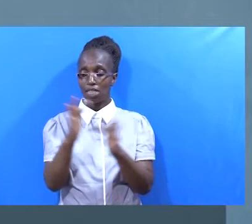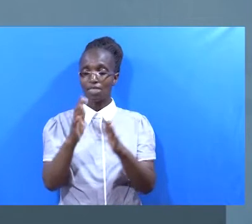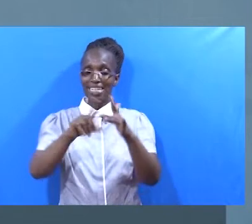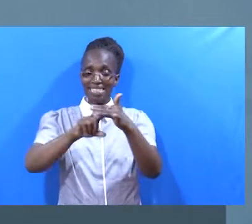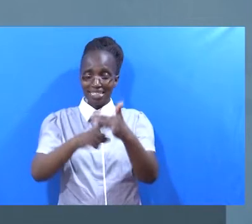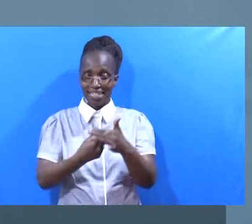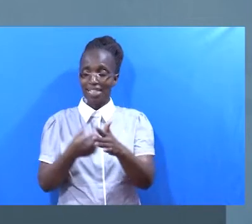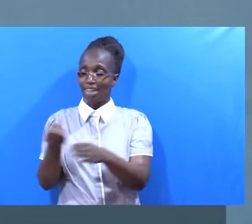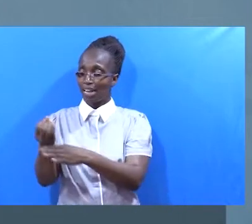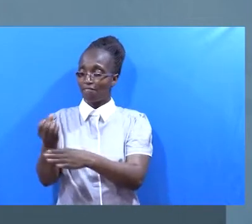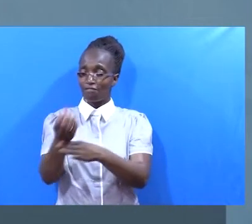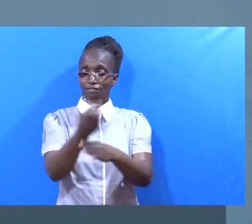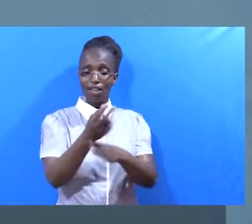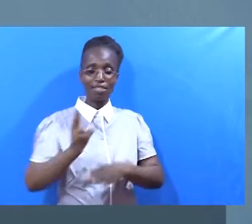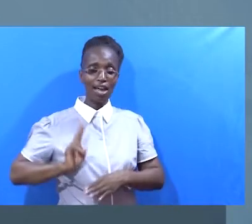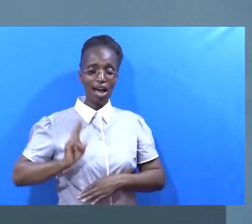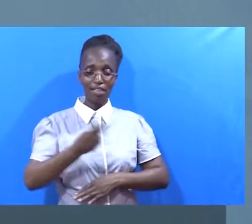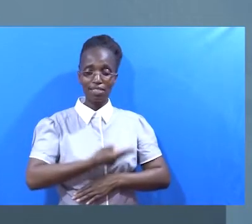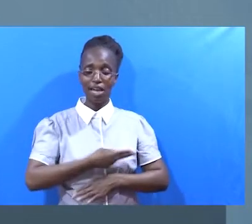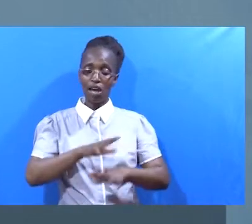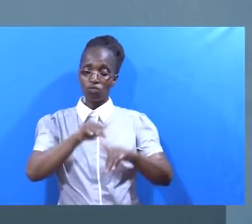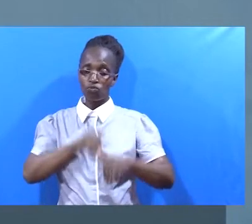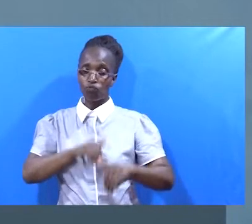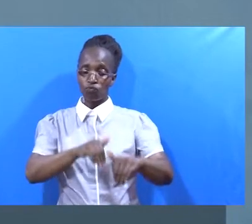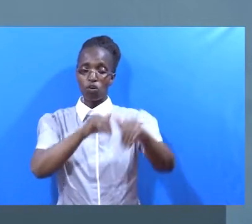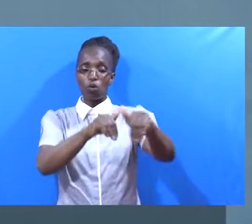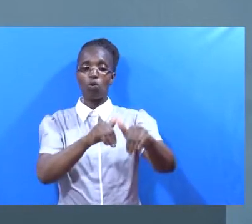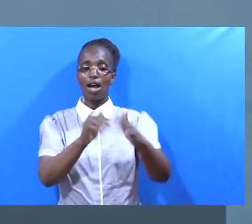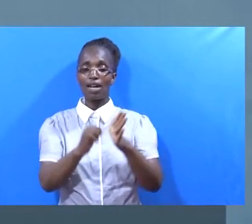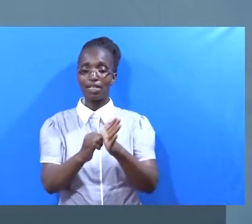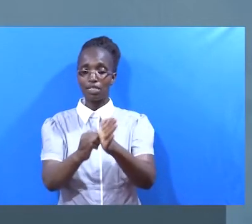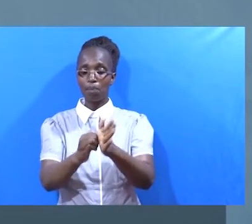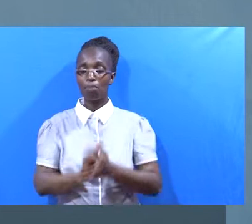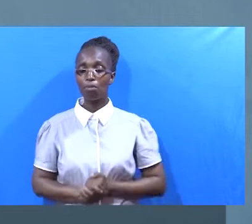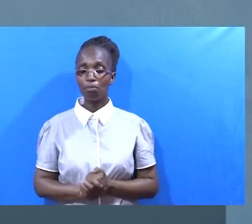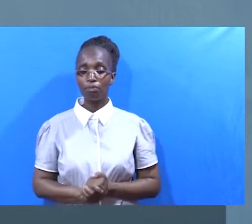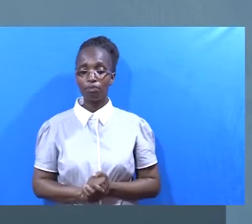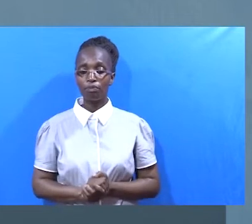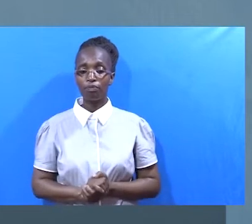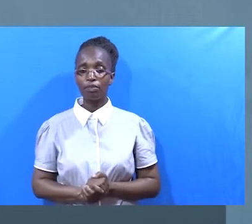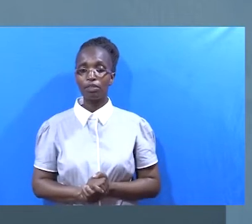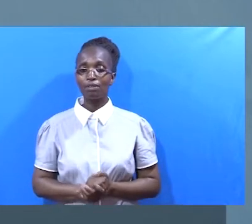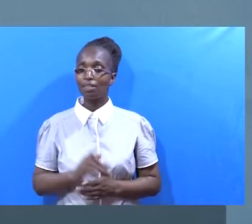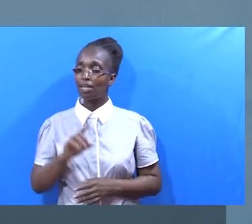Yesu alianzisha na kutusha uli Tutafute ama tufuate mfano wake